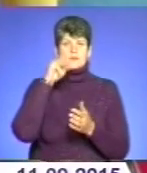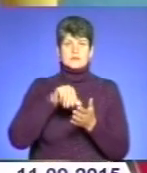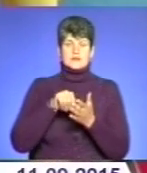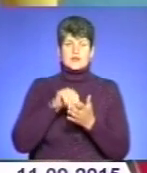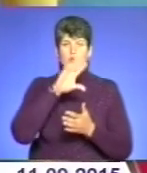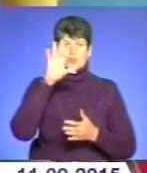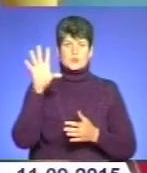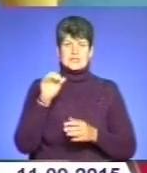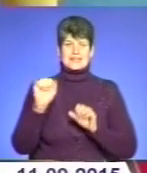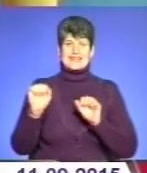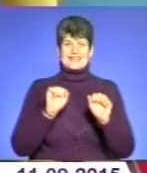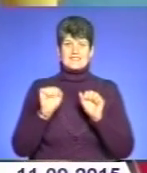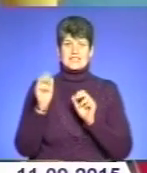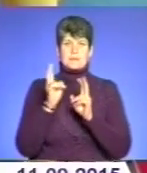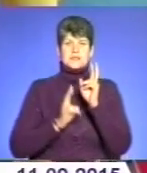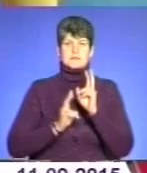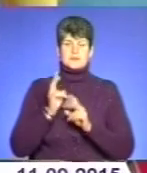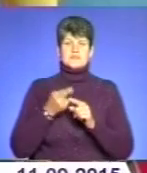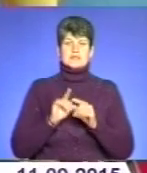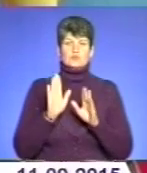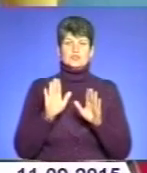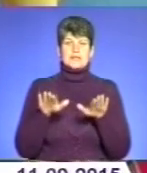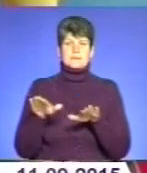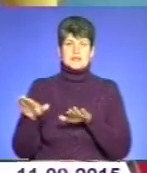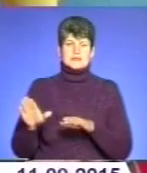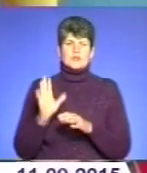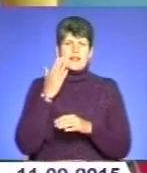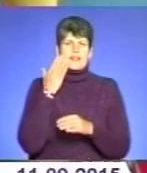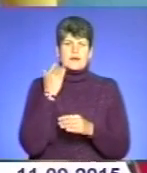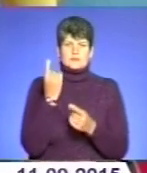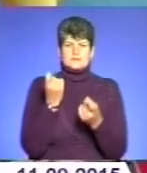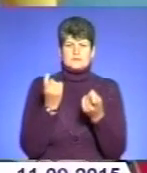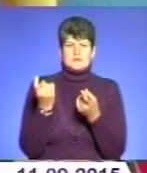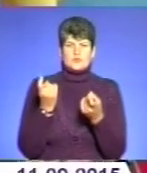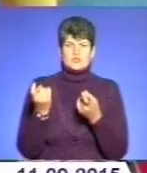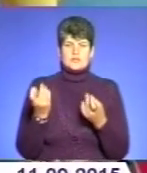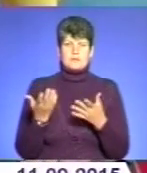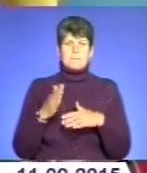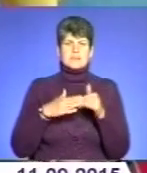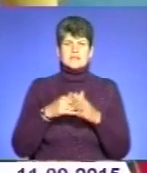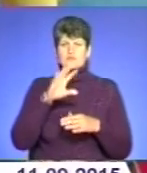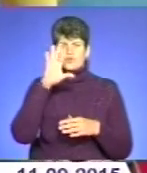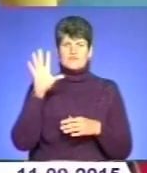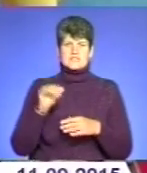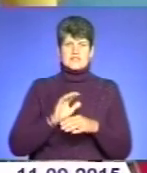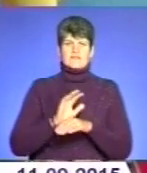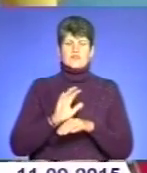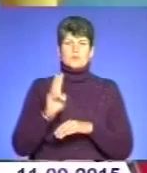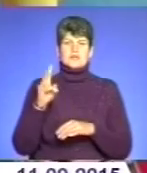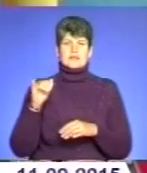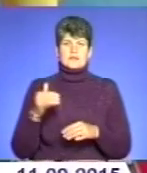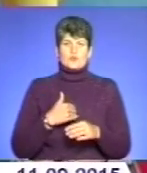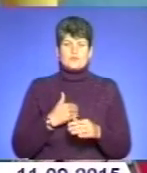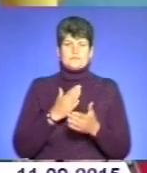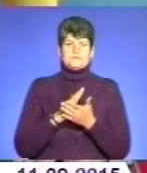усіх керівників підприємств, це буде на місці, це дуже легко буде залучити, ну практично всіх виробників, які хочуть налагодити